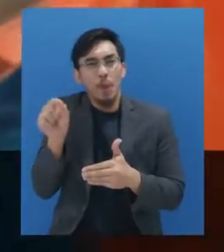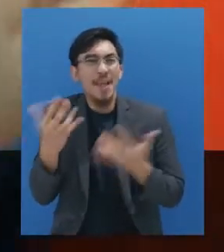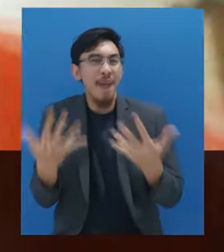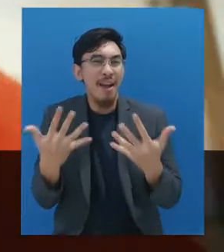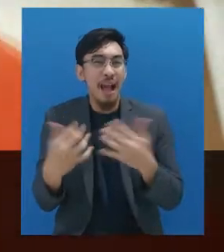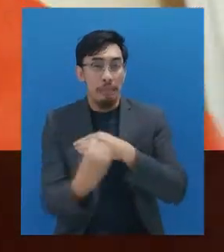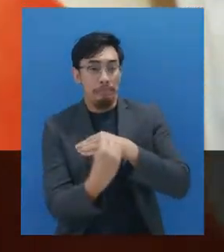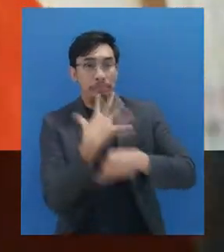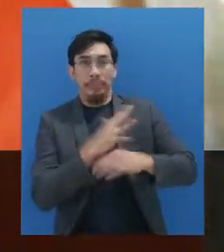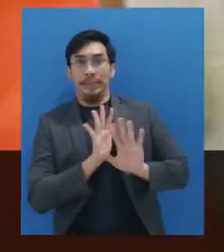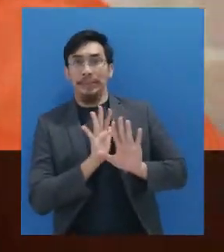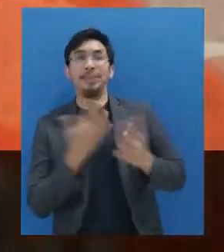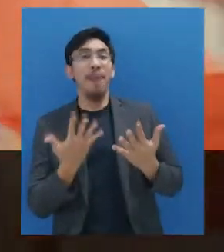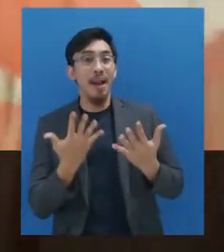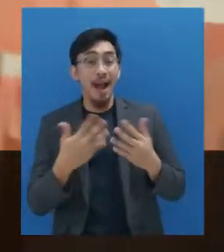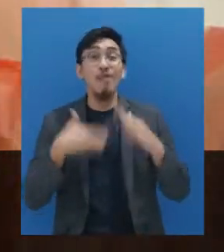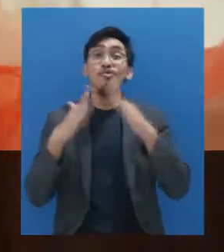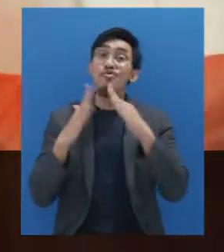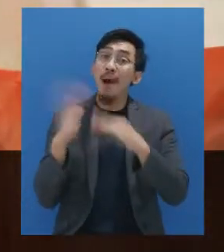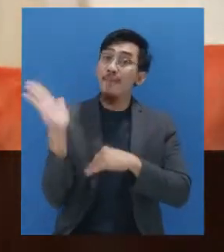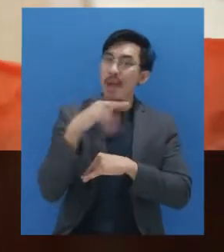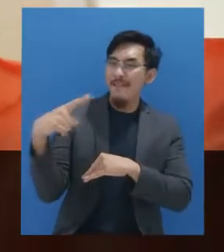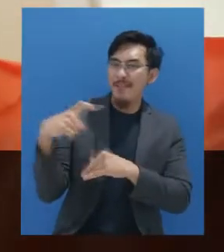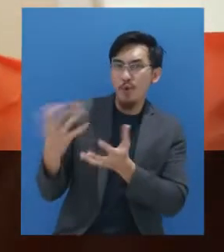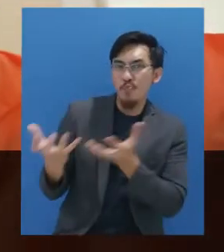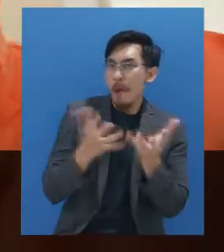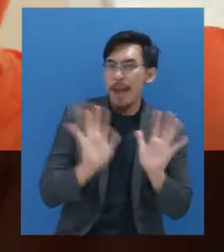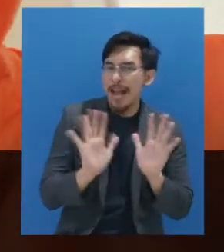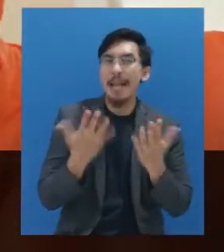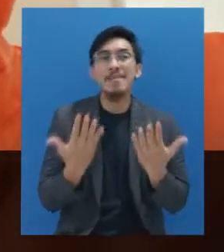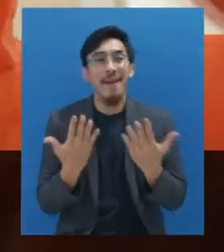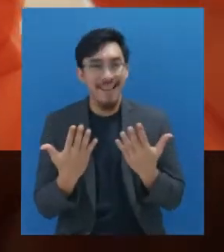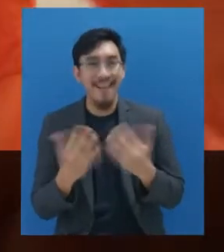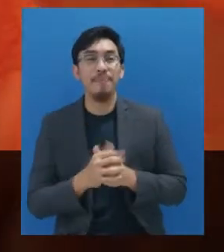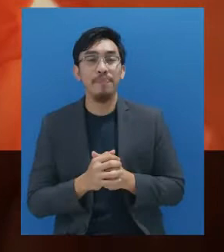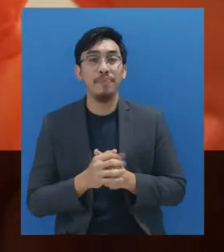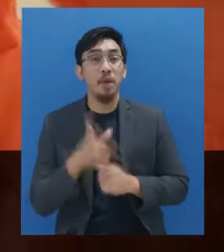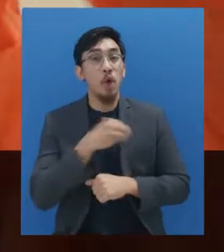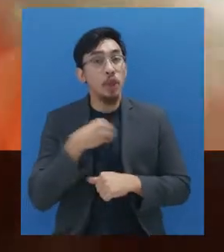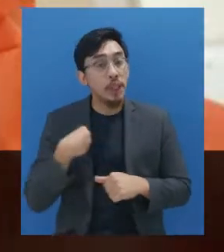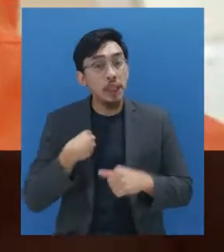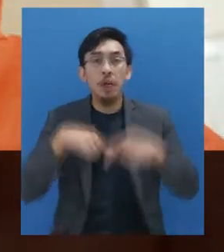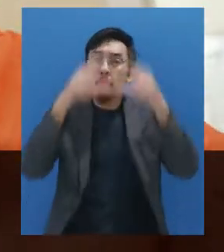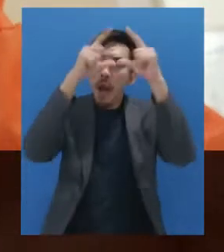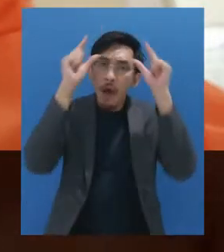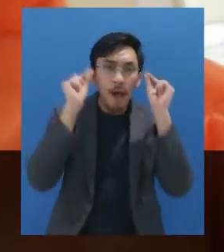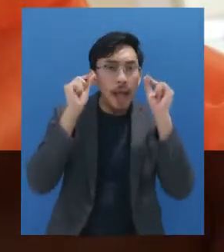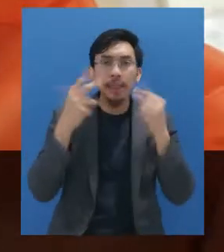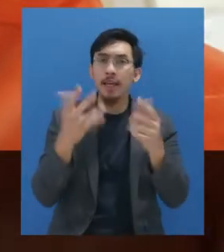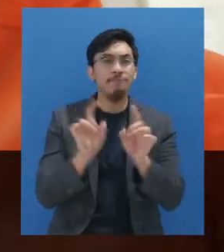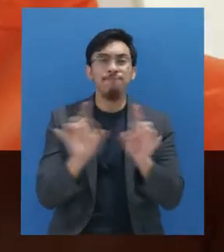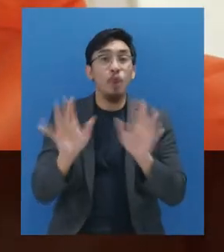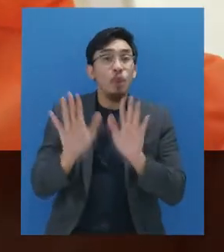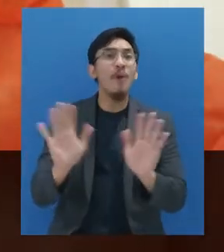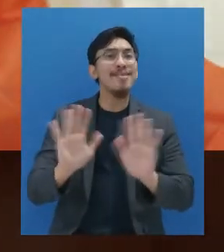agar dia juga tidak terkena atau membawa virus pulang ke rumah. Nah, bukan hanya dokter, perawat, dan tim